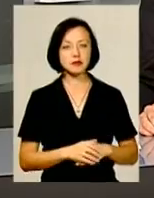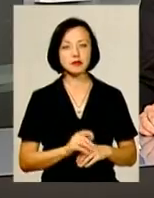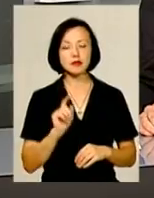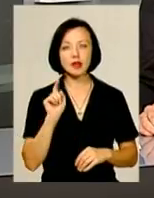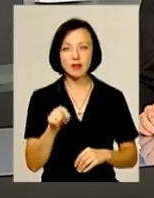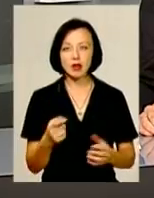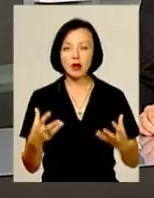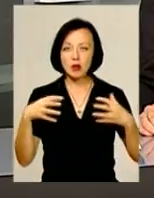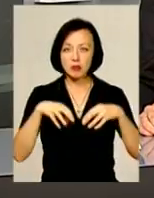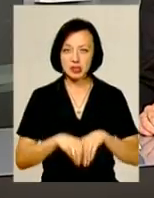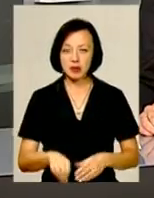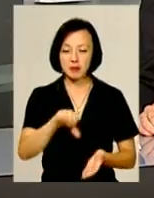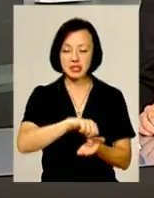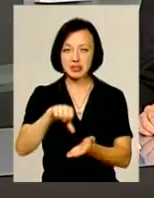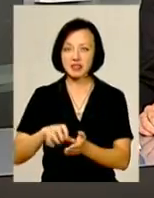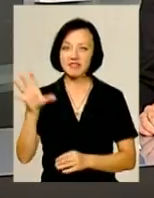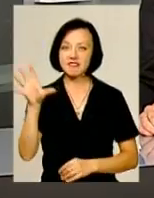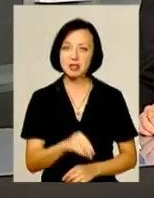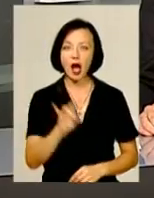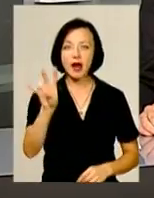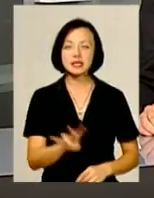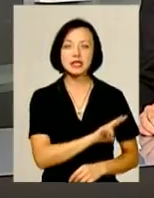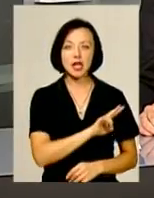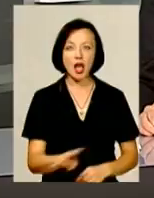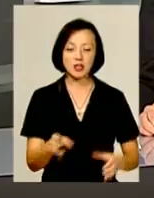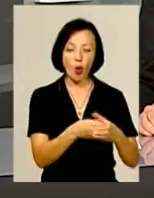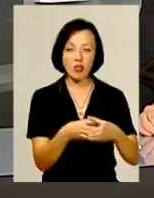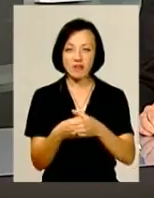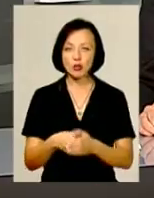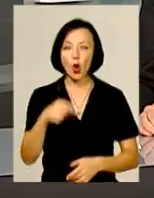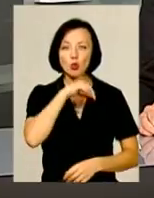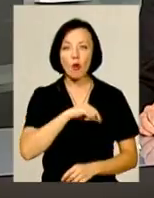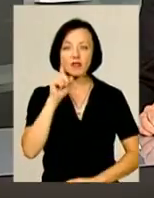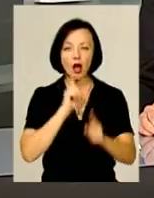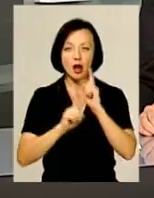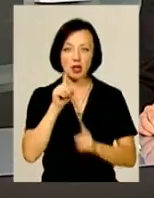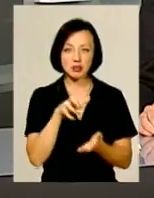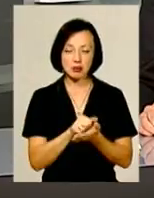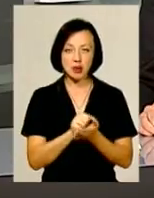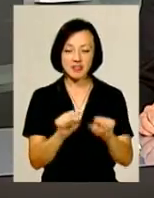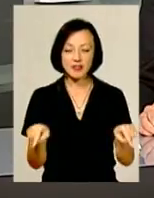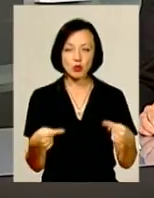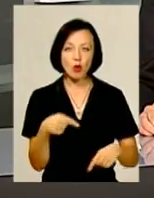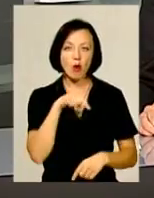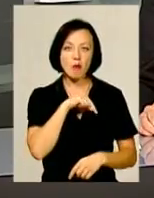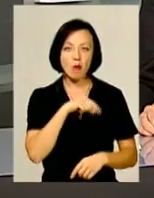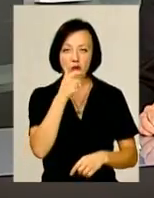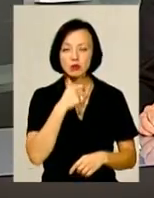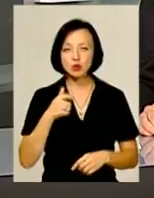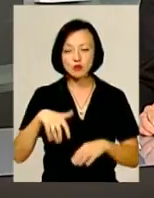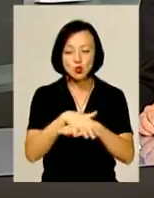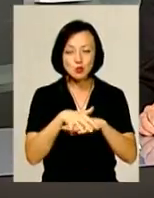об'єднала представників усіх християнських конфесій. Духовна Рада Хмельницького відтепер займатиметься відродженням моральності у суспільстві.